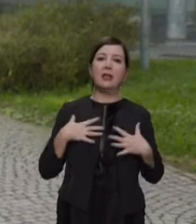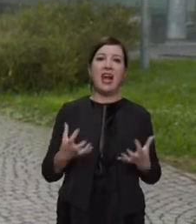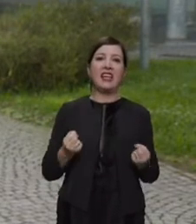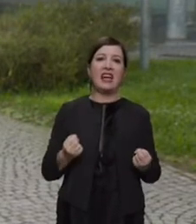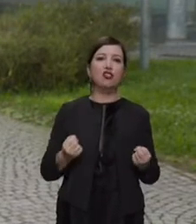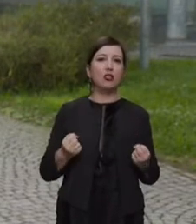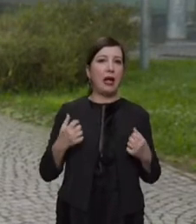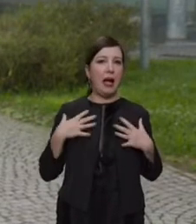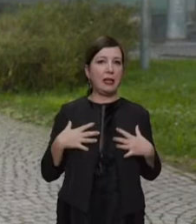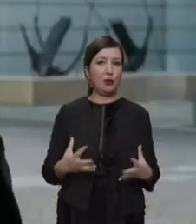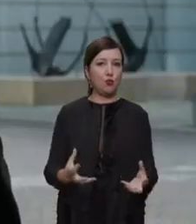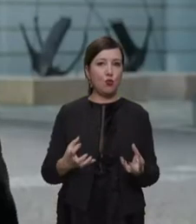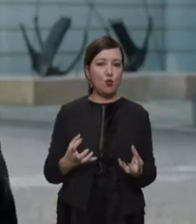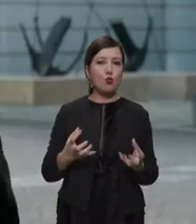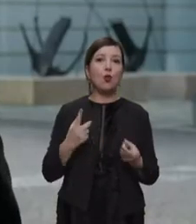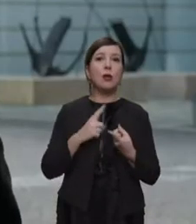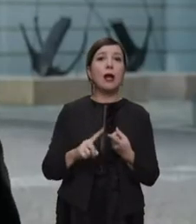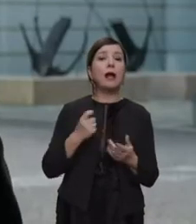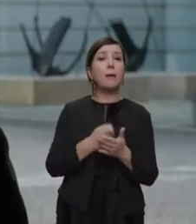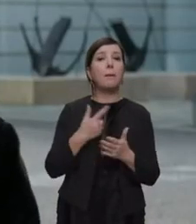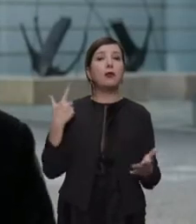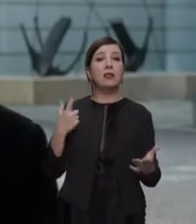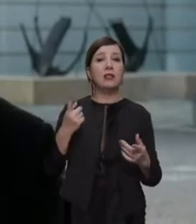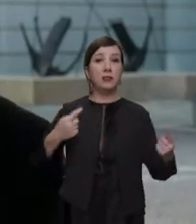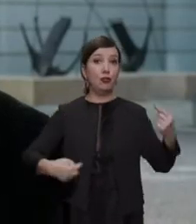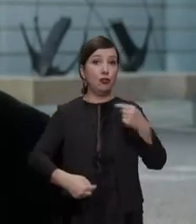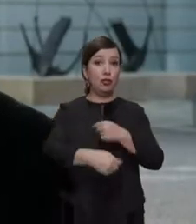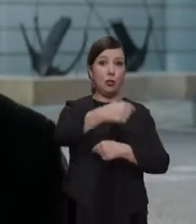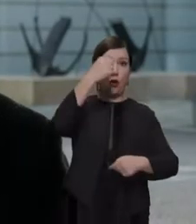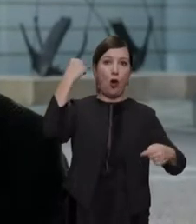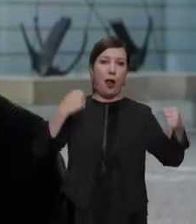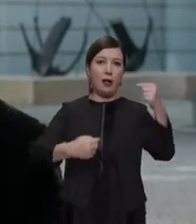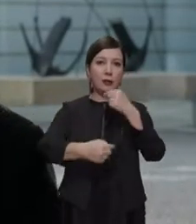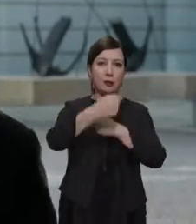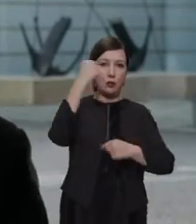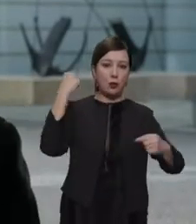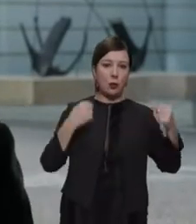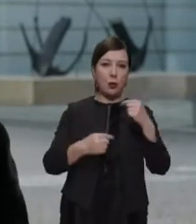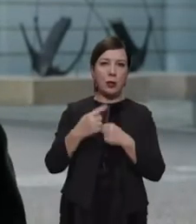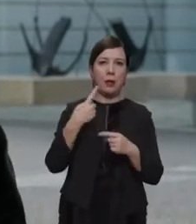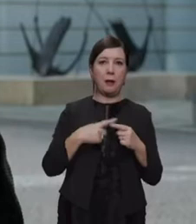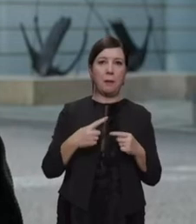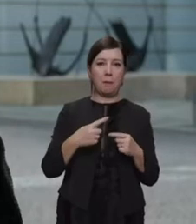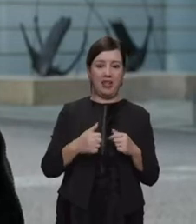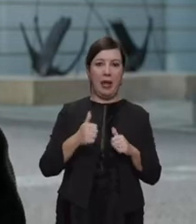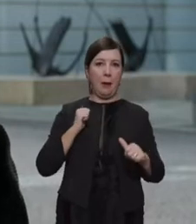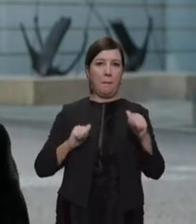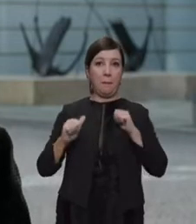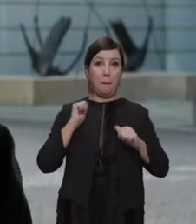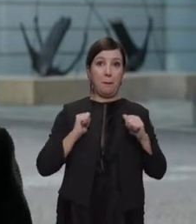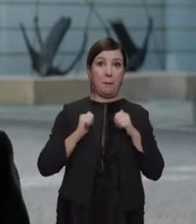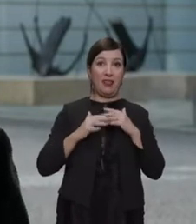rassodare i muscoli, è importante per la circolazione, quindi per prevenire